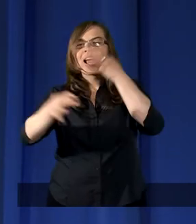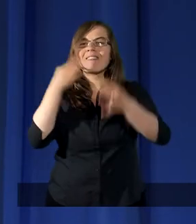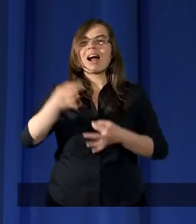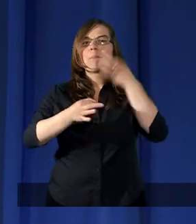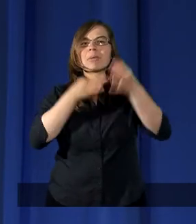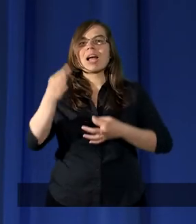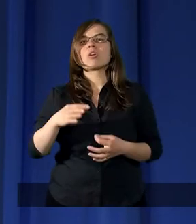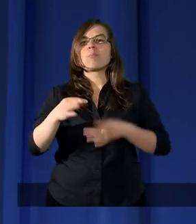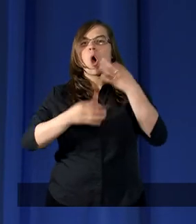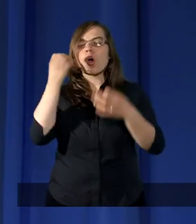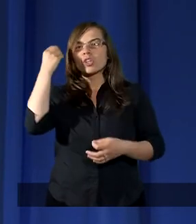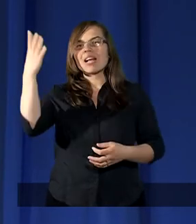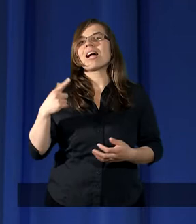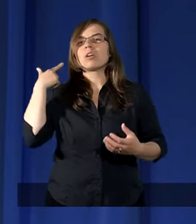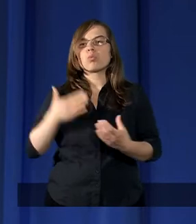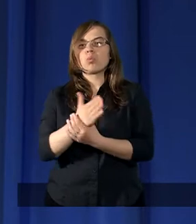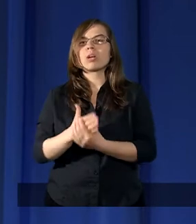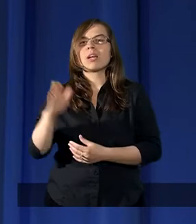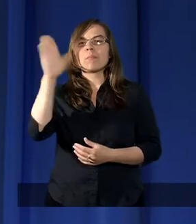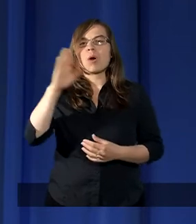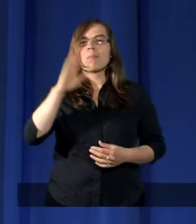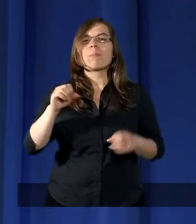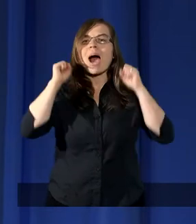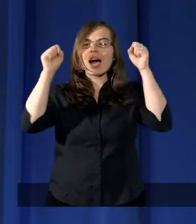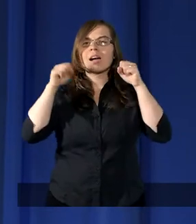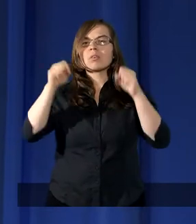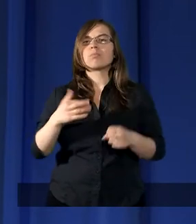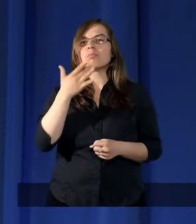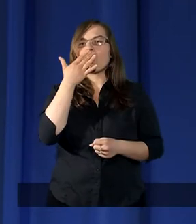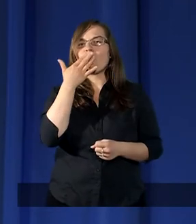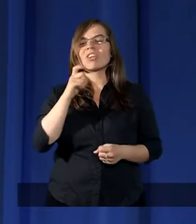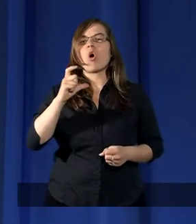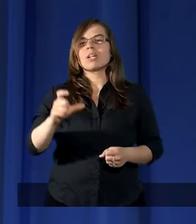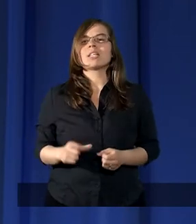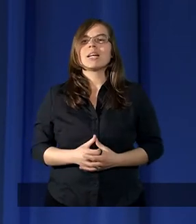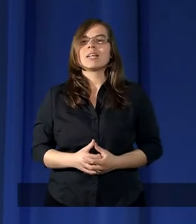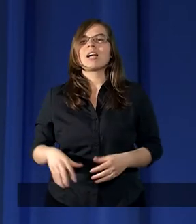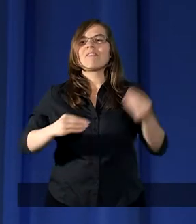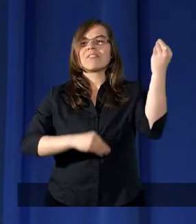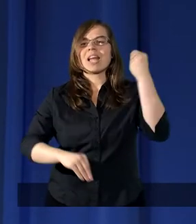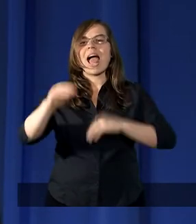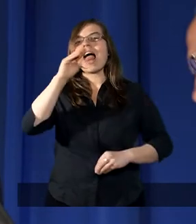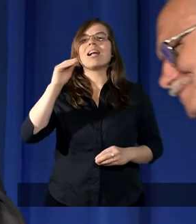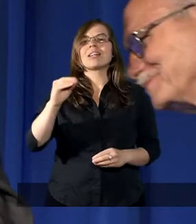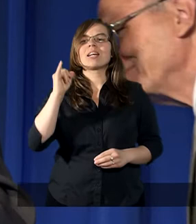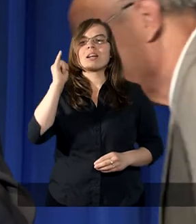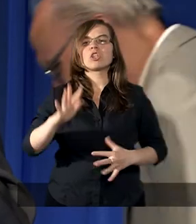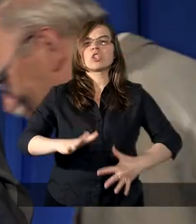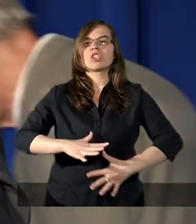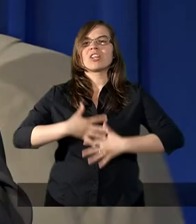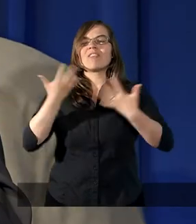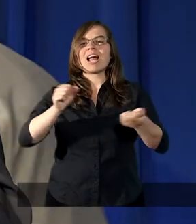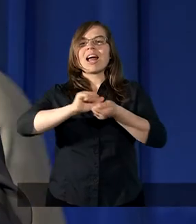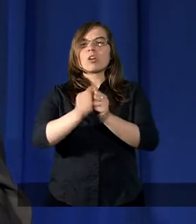Mojżesza sługi Bożego i pieśń Baranka mówiąc Wielkie i dziwne